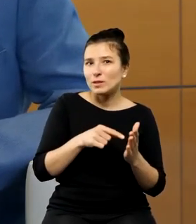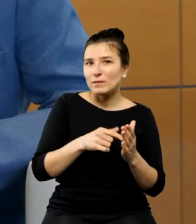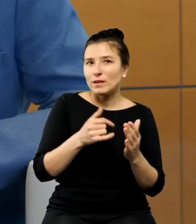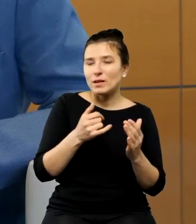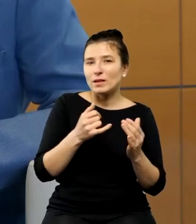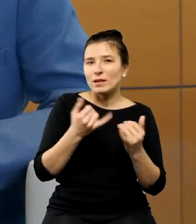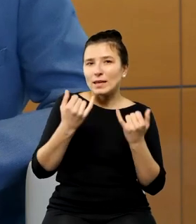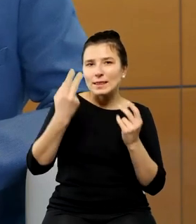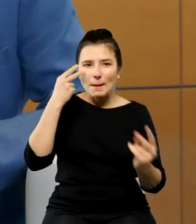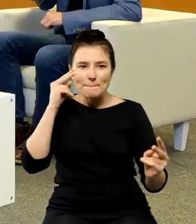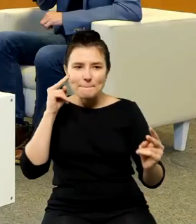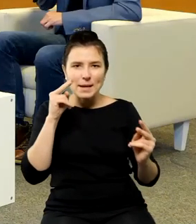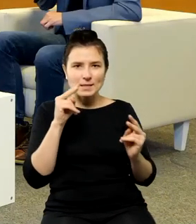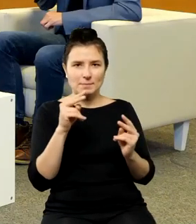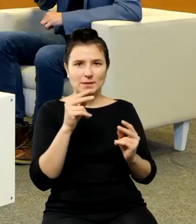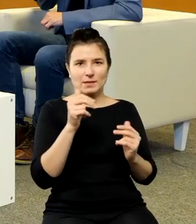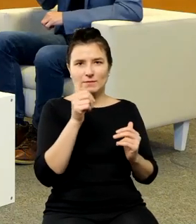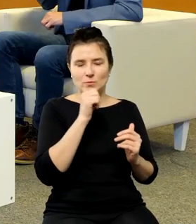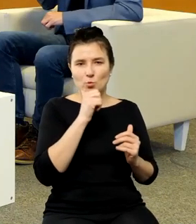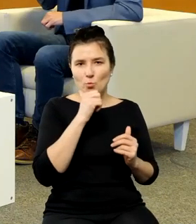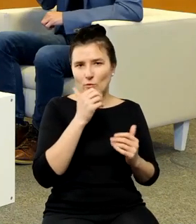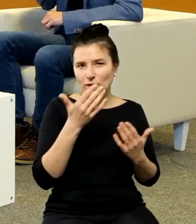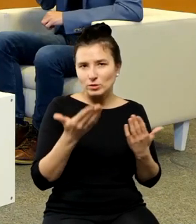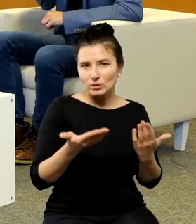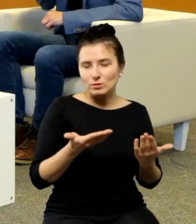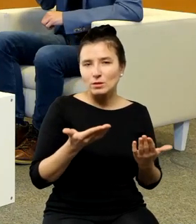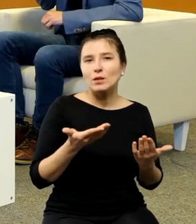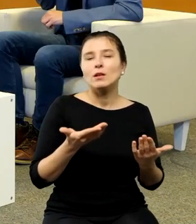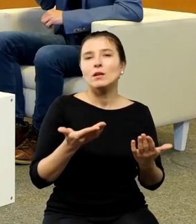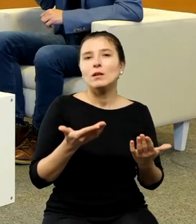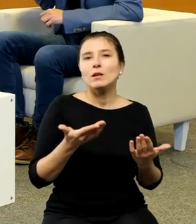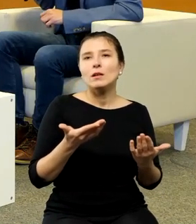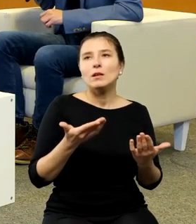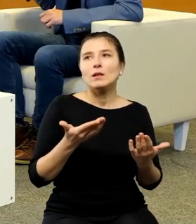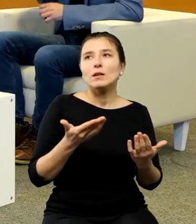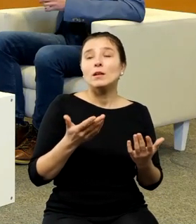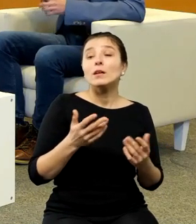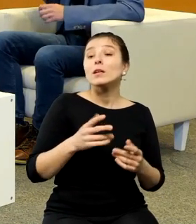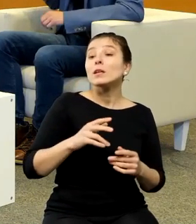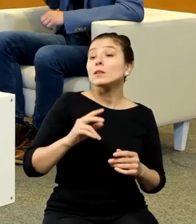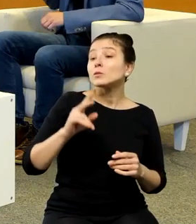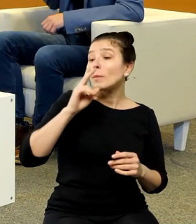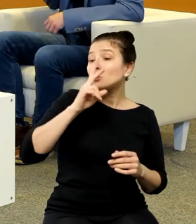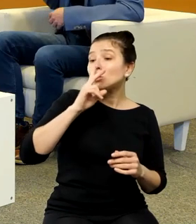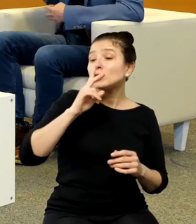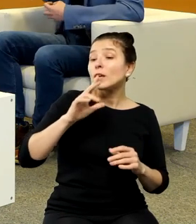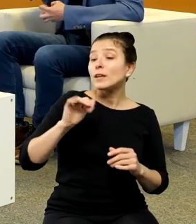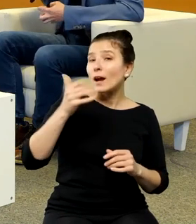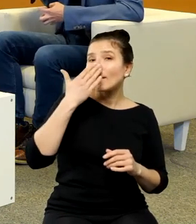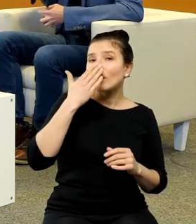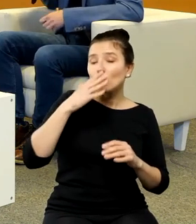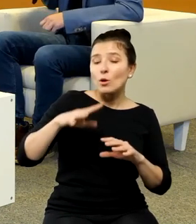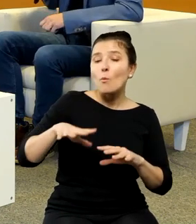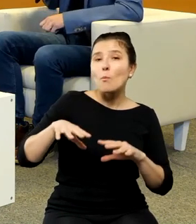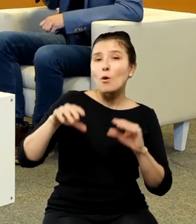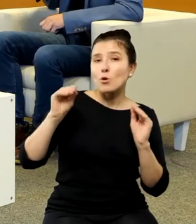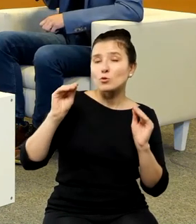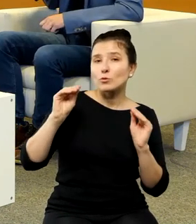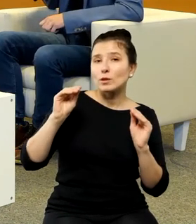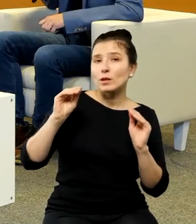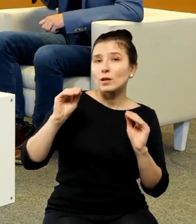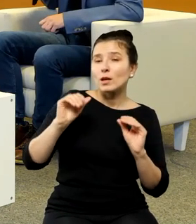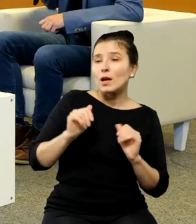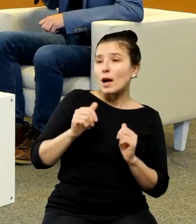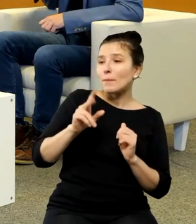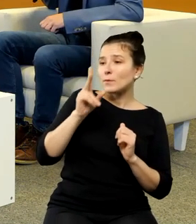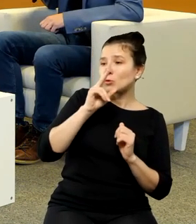innej strony i sięgnęli z kolei w głąb do początku, żeby później przyjrzeć się chronologicznie tej